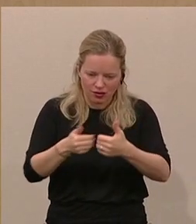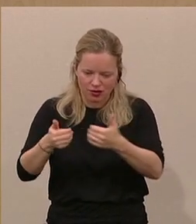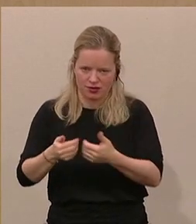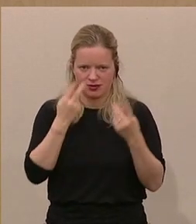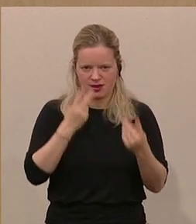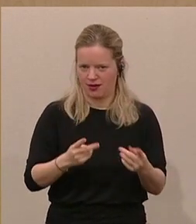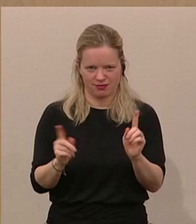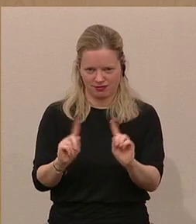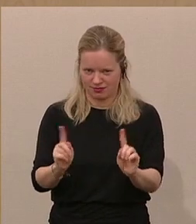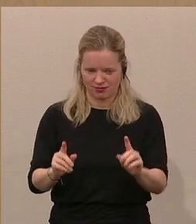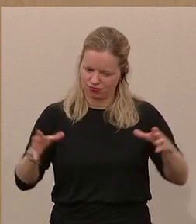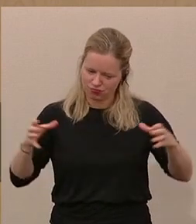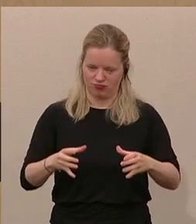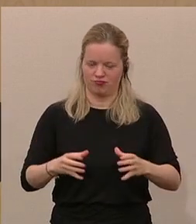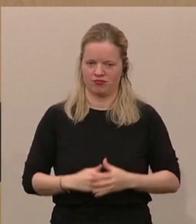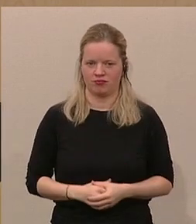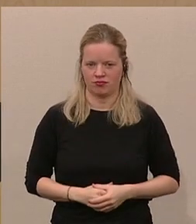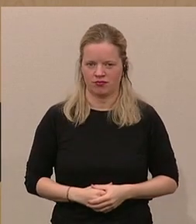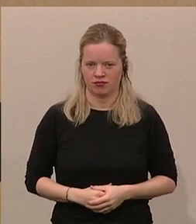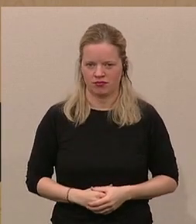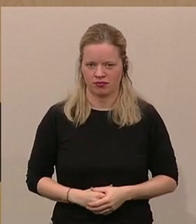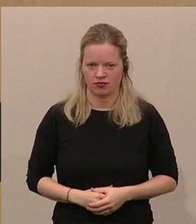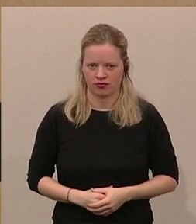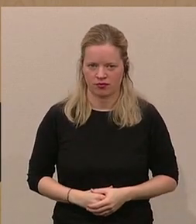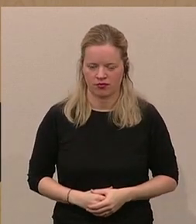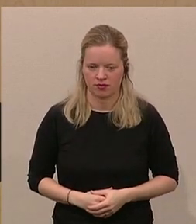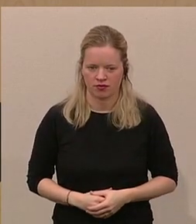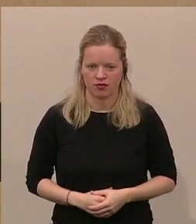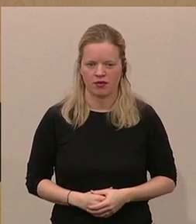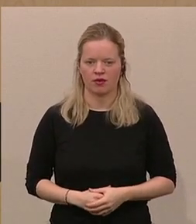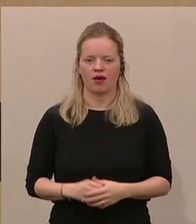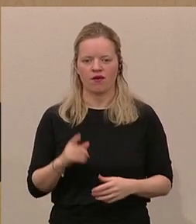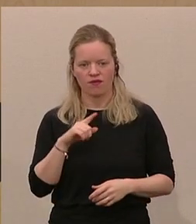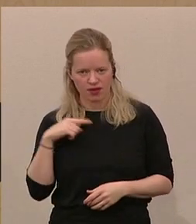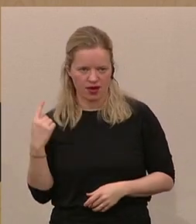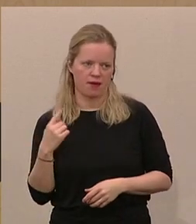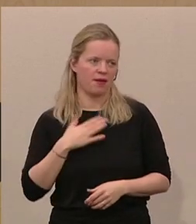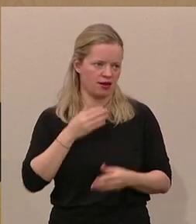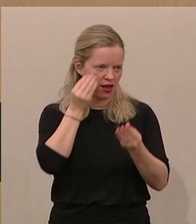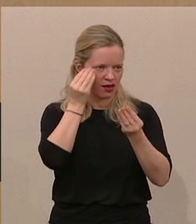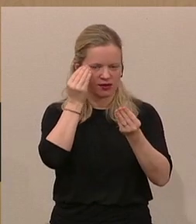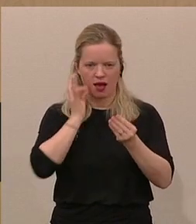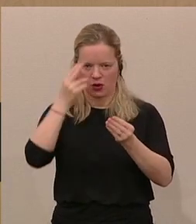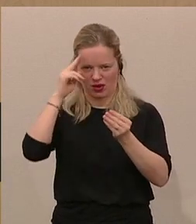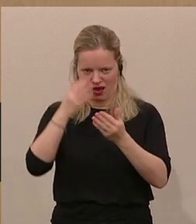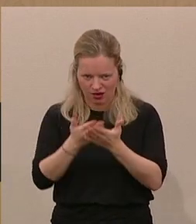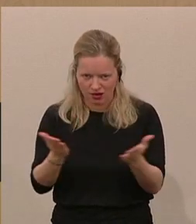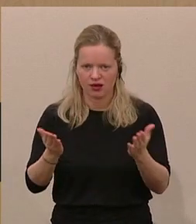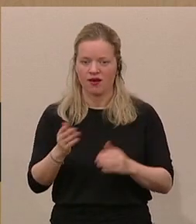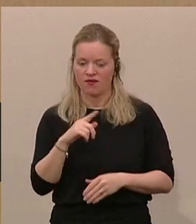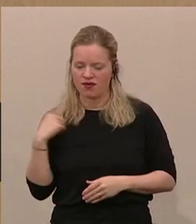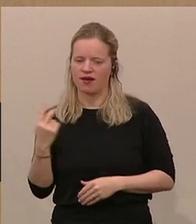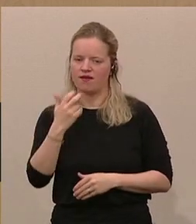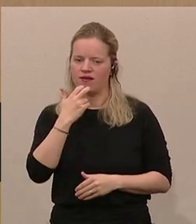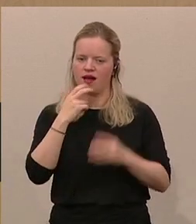Wir, meine Damen und Herren, werden durch die Schaffung effektiver Rahmenbedingungen das jetzige Strukturproblem